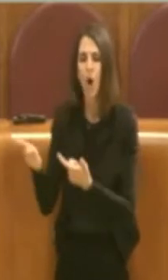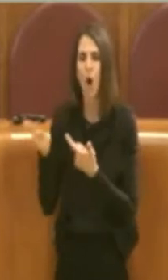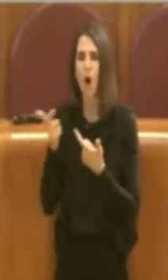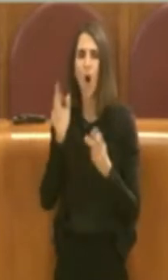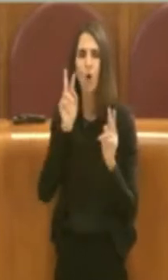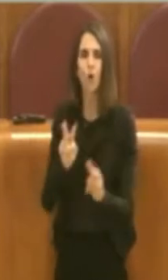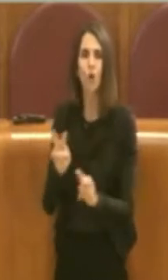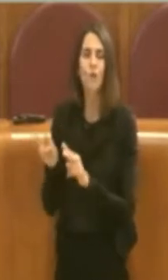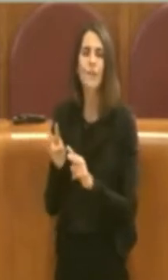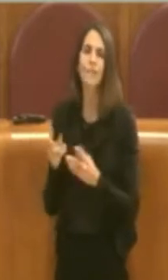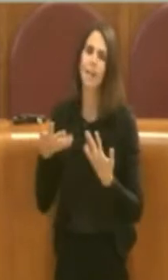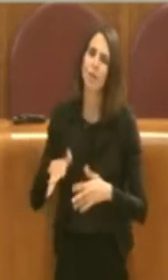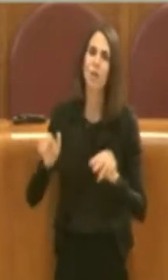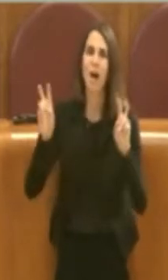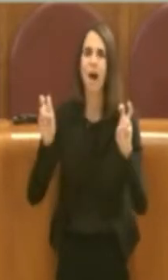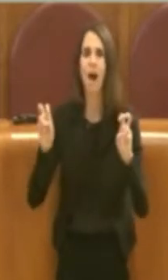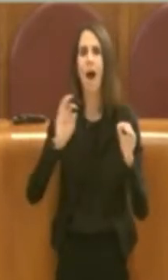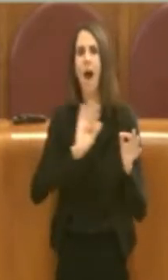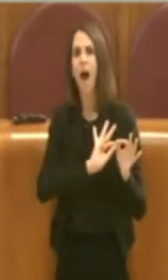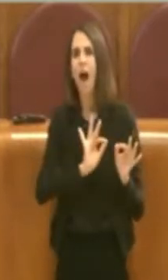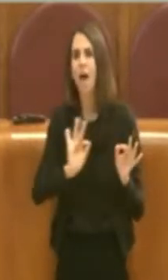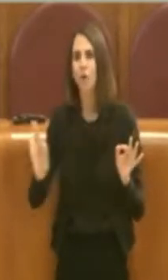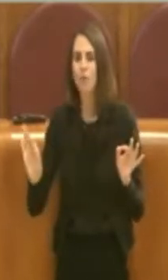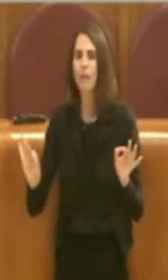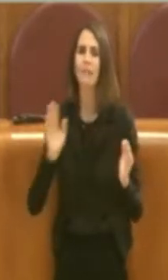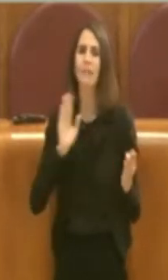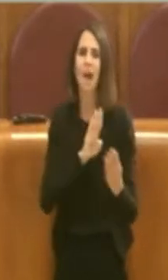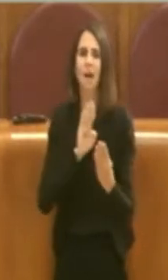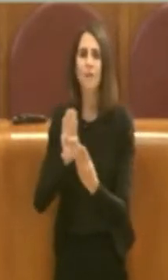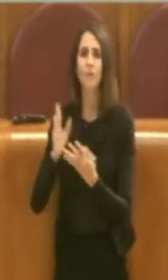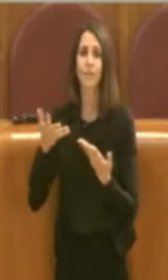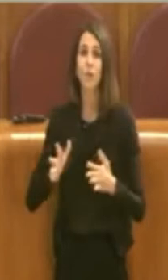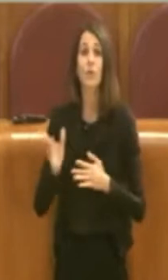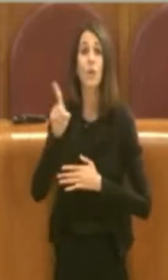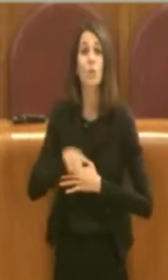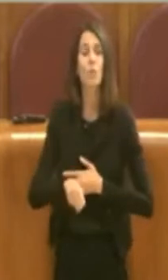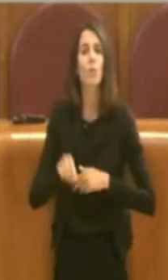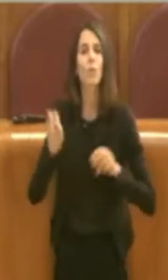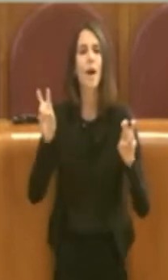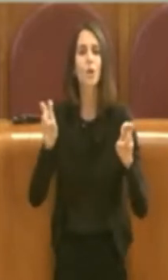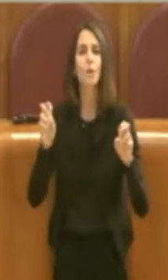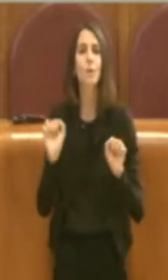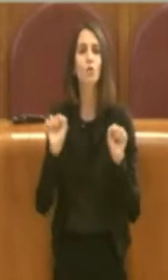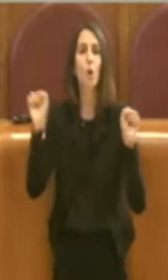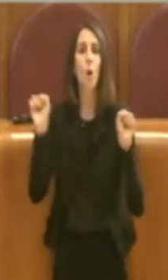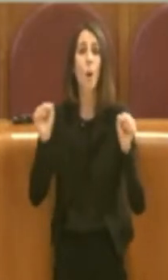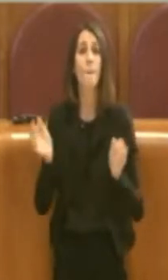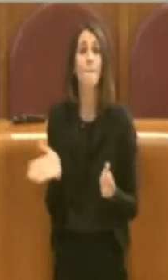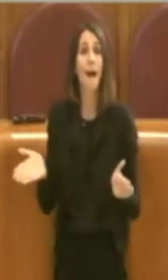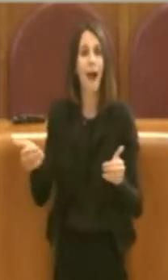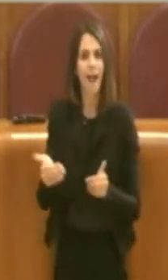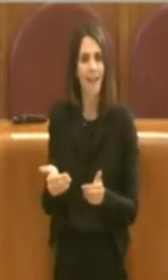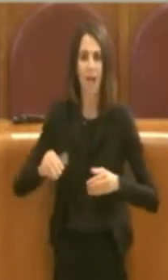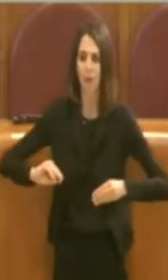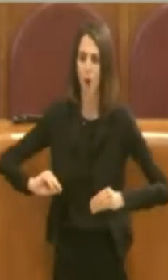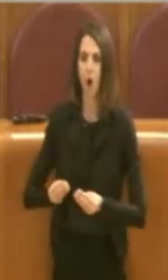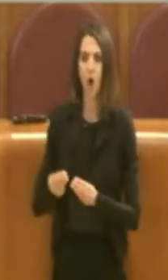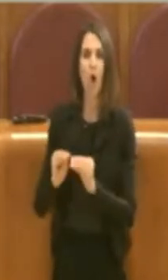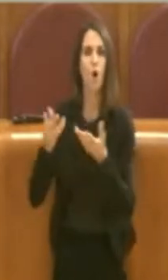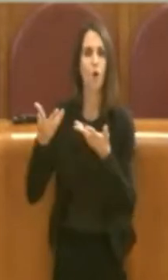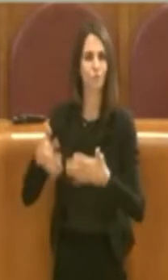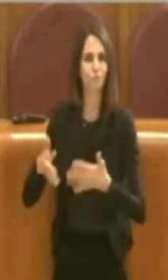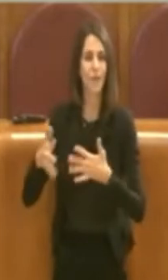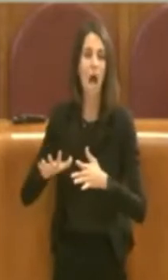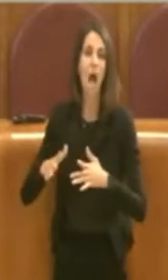le questioni che riguardano una palestra che anche in questo caso realizzata appunto non si è